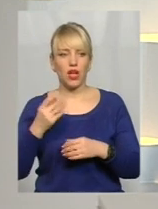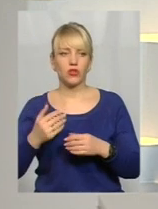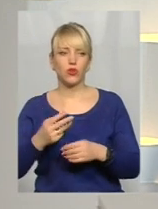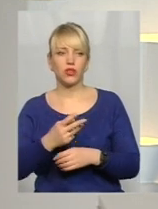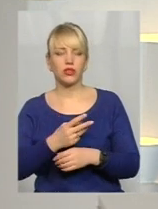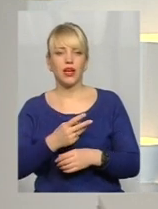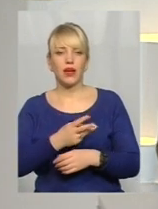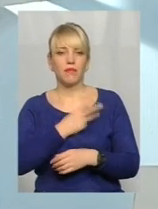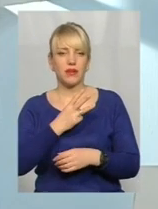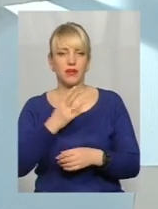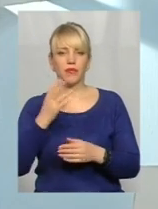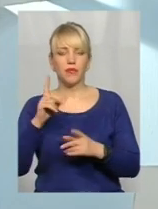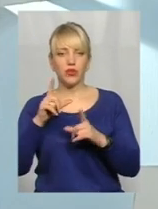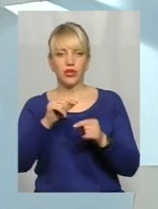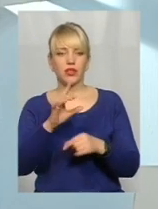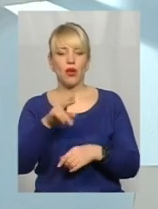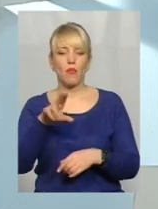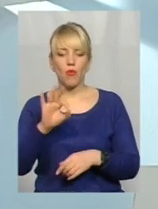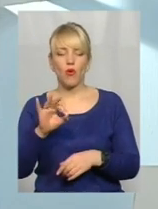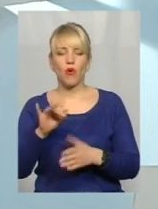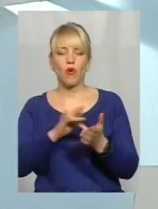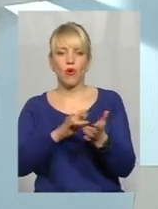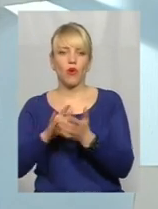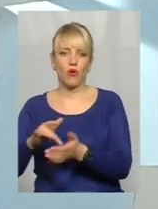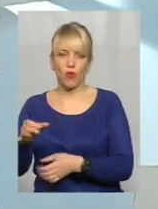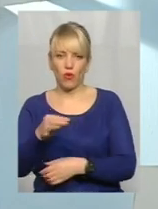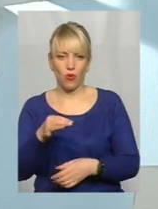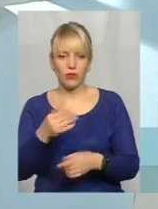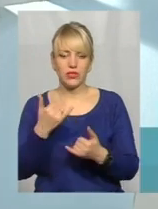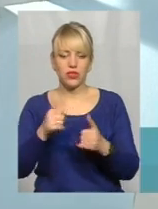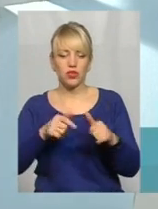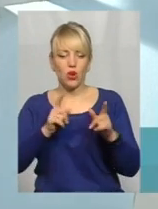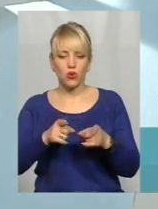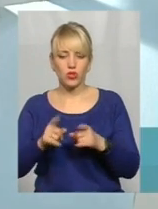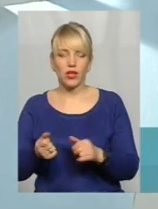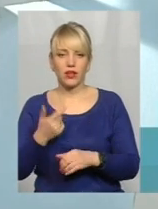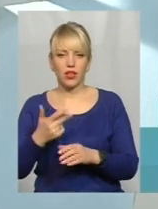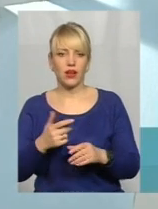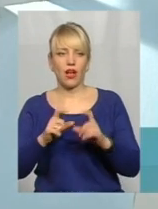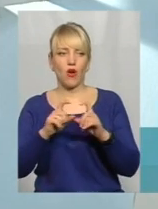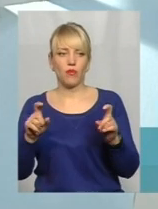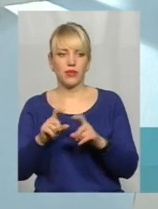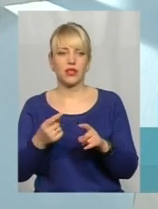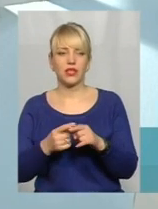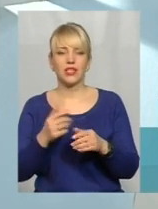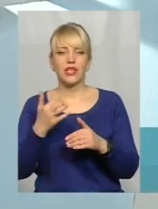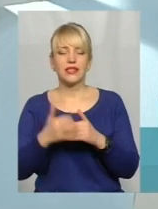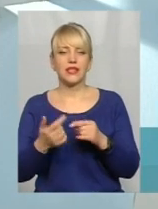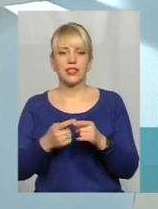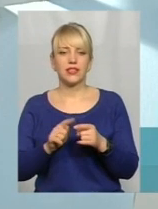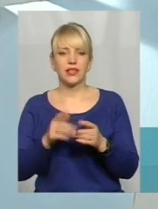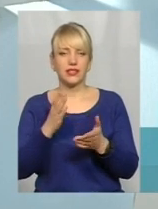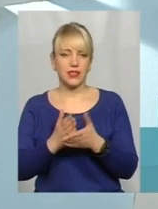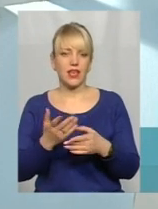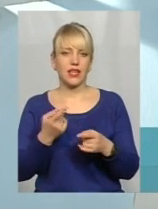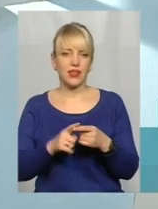На які об'єкти навіть річки? Ми зараз також узгоджуємо, що в судочному форматі декілька об'єктів, але серед тих, що я хотів би анонсувати, це елементарно